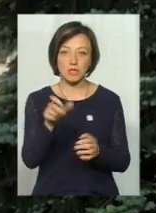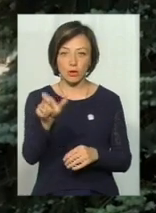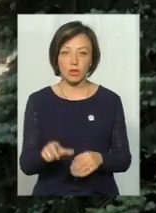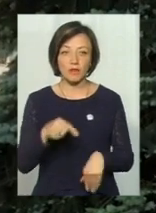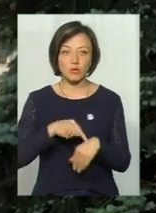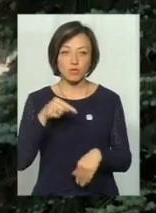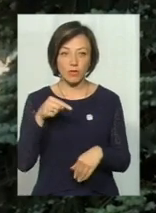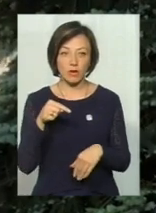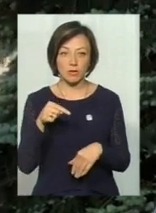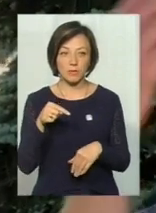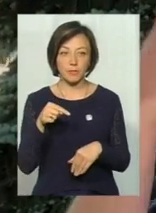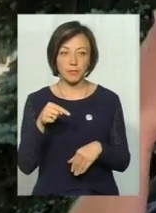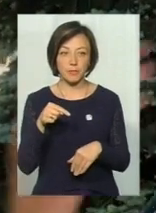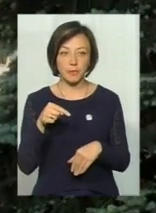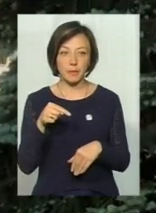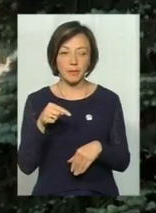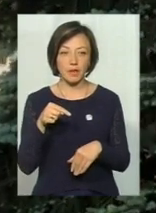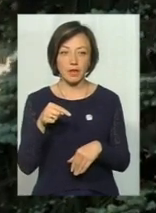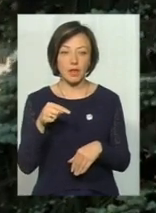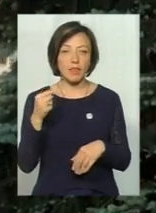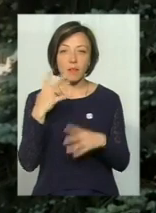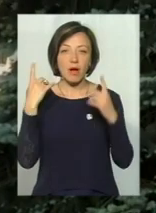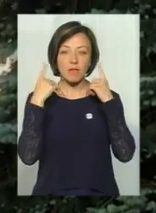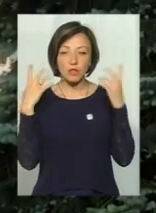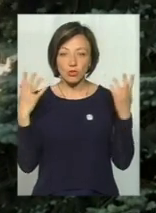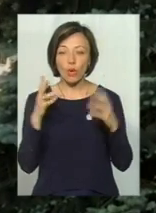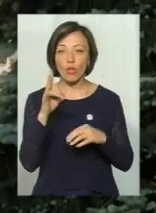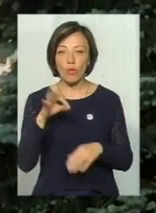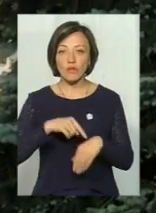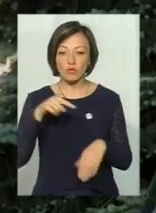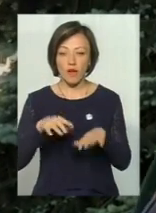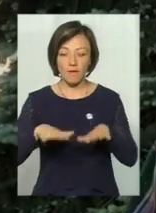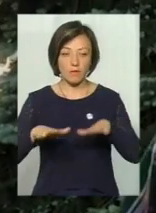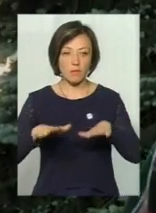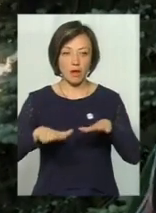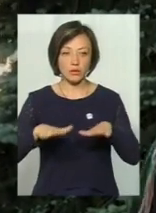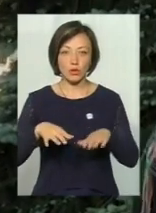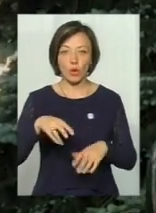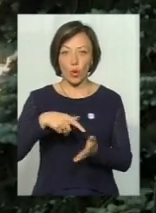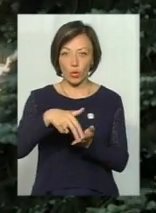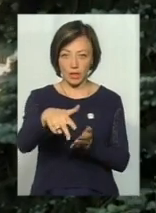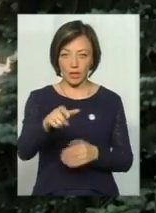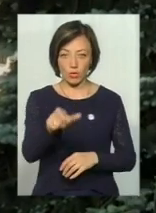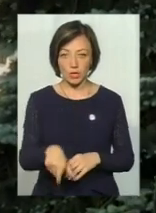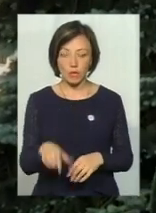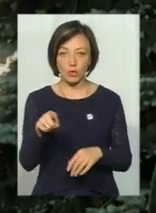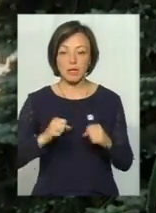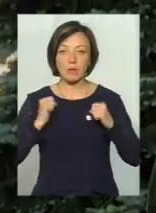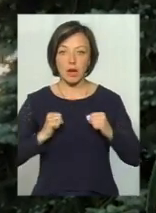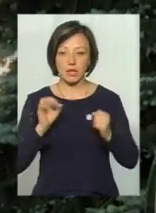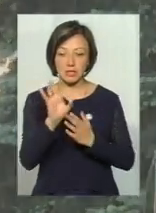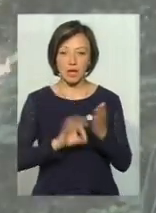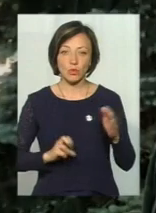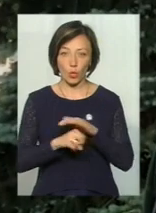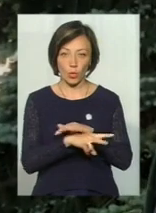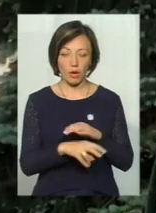Вона відчуває, вона не має вух, вона не чує, але вона відчуває вібрацію, коли людина йде. І тоді вона намагається зразу